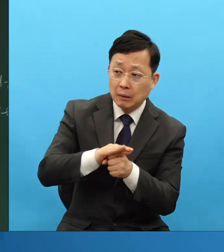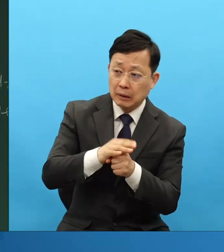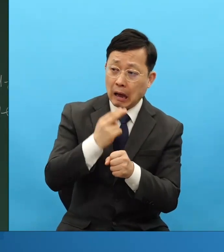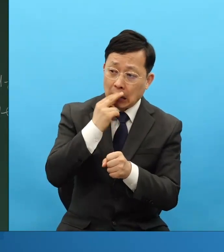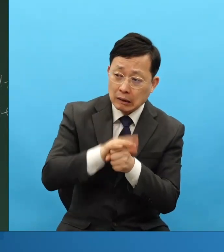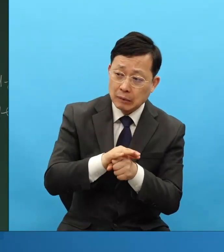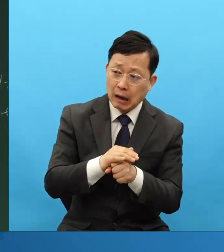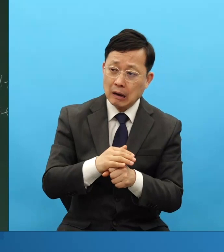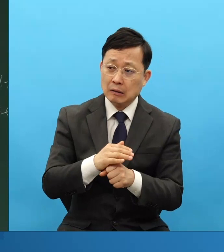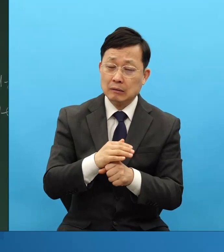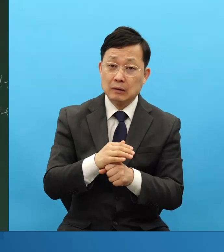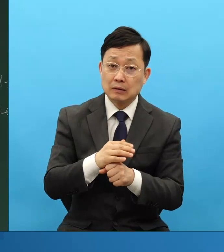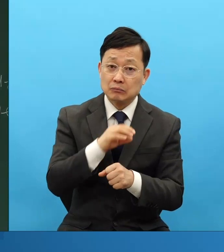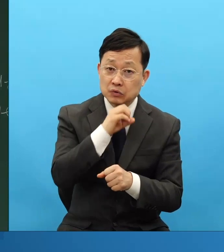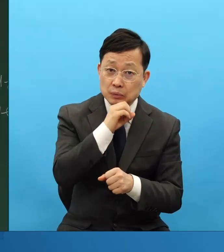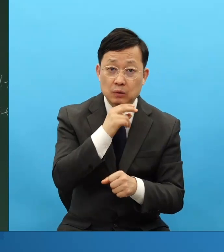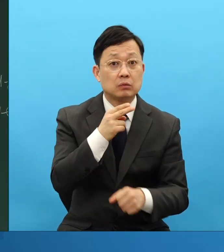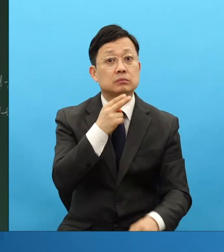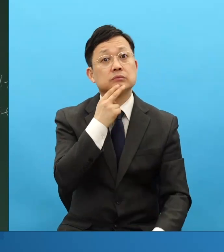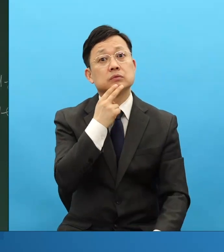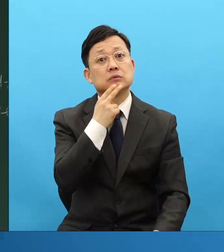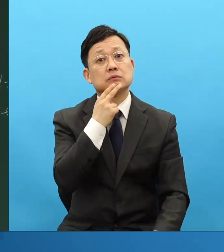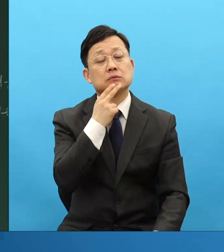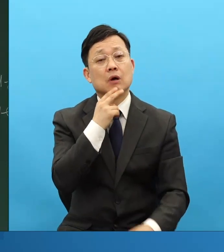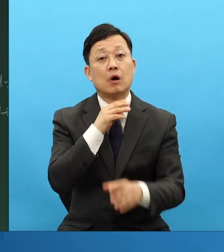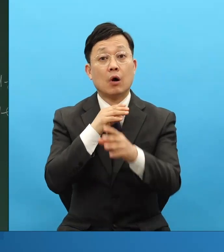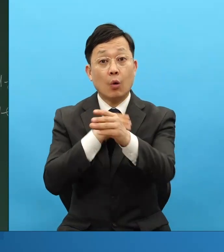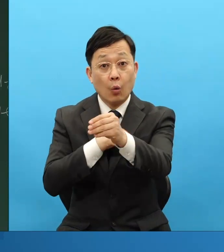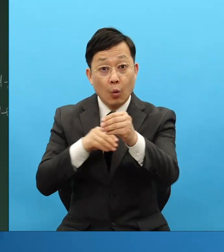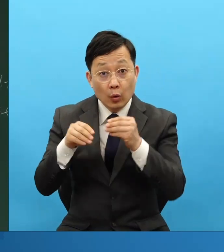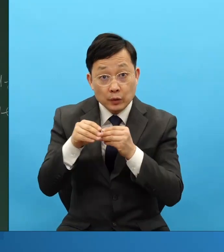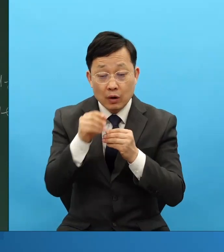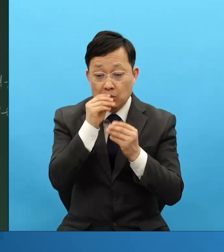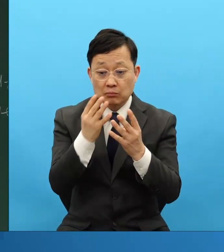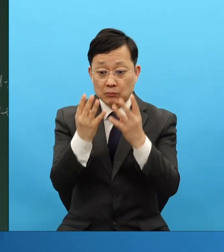그것 때문에 요셉은 왕을 만나게 되고 총리가 된 겁니다.